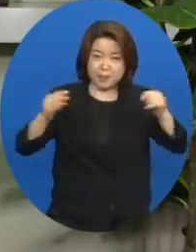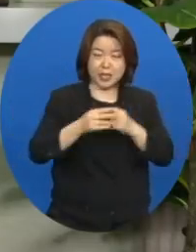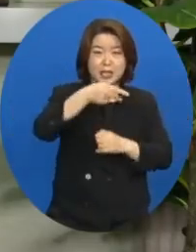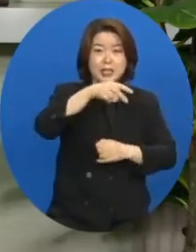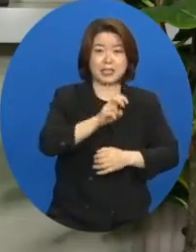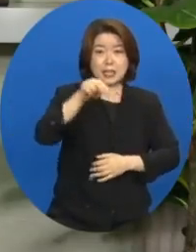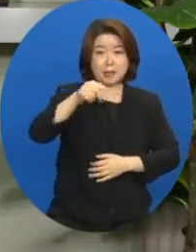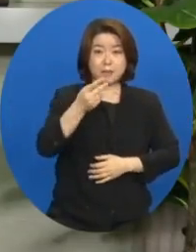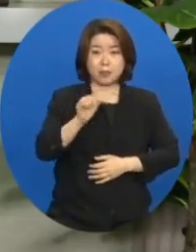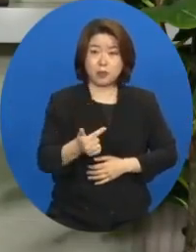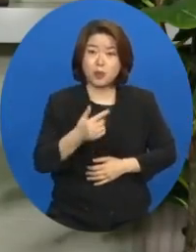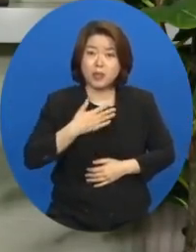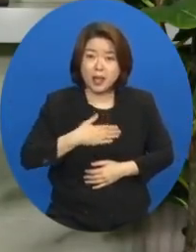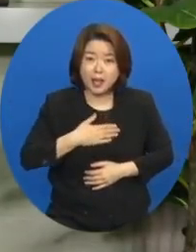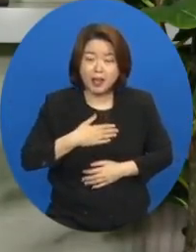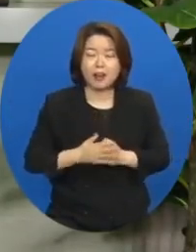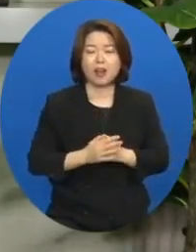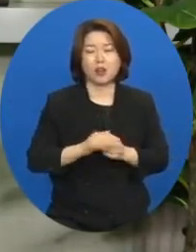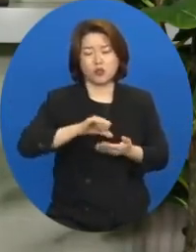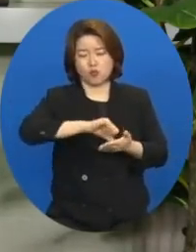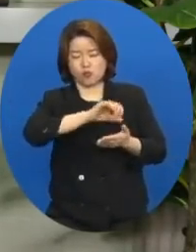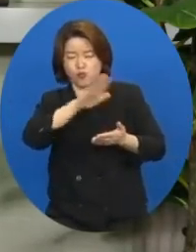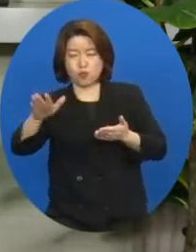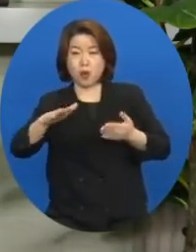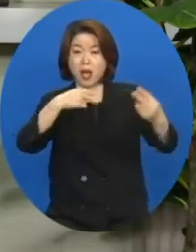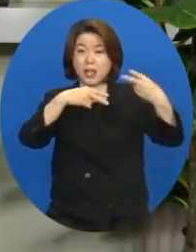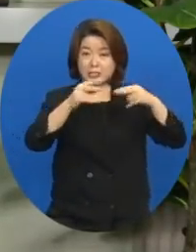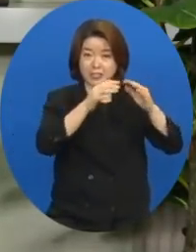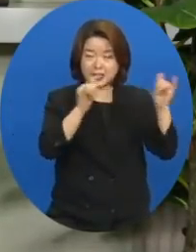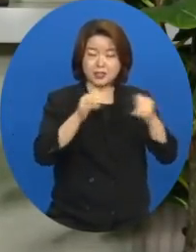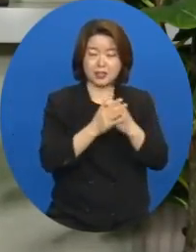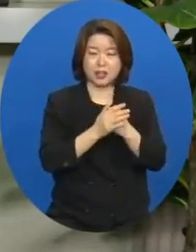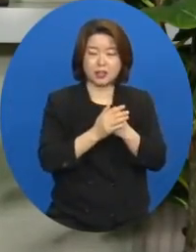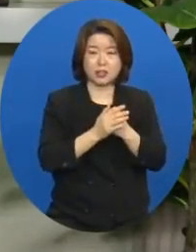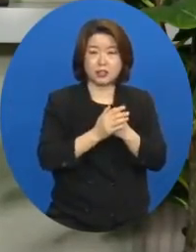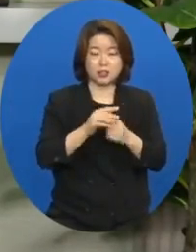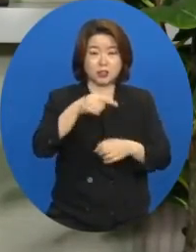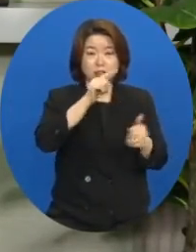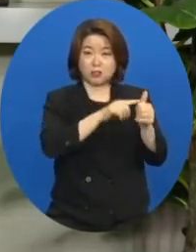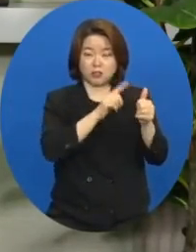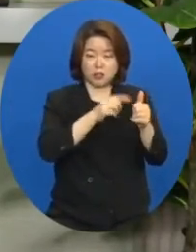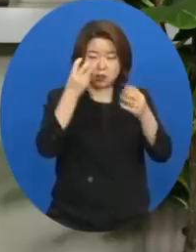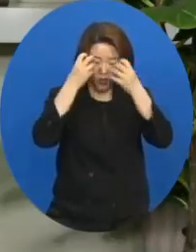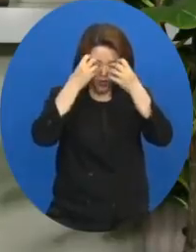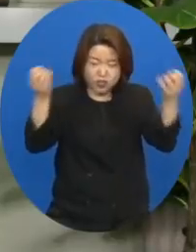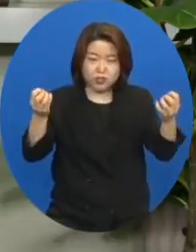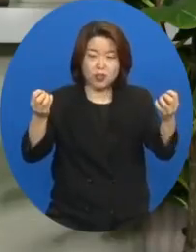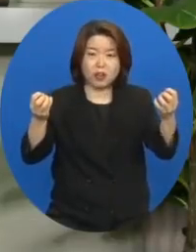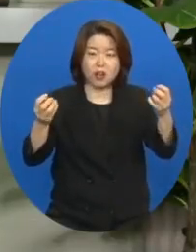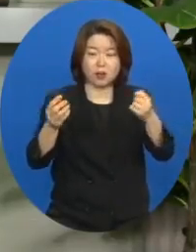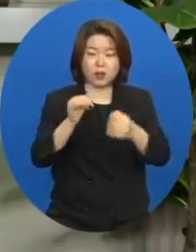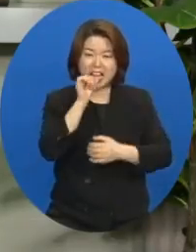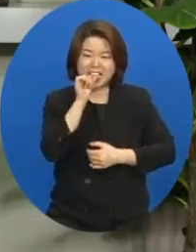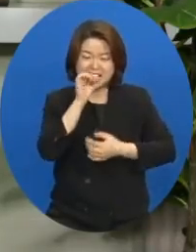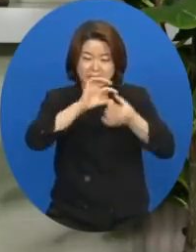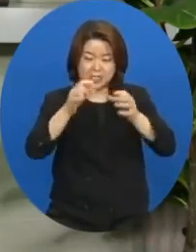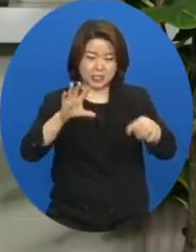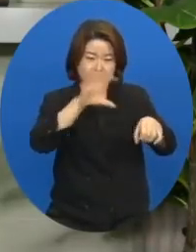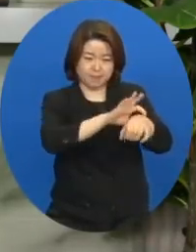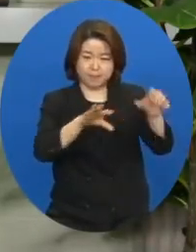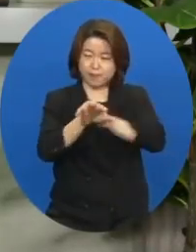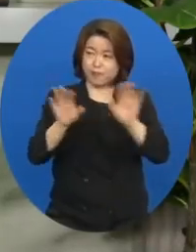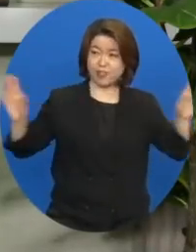유명한 사사죠. 그런데 그 삼손이 두 눈이 뽑히고 그리고 노사슬에 매여서